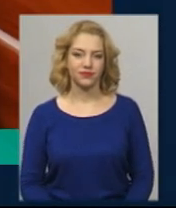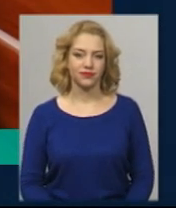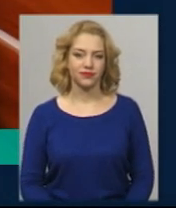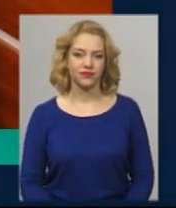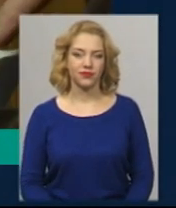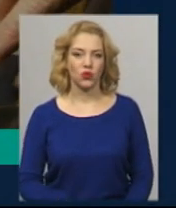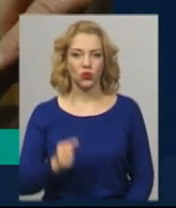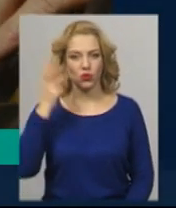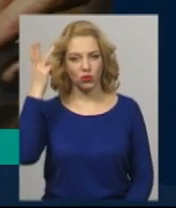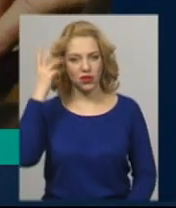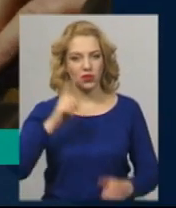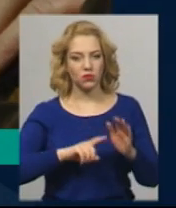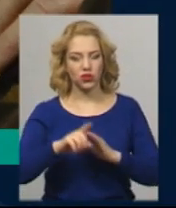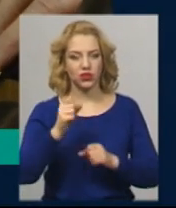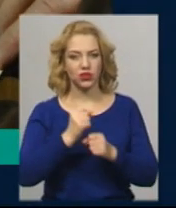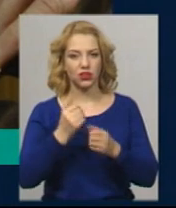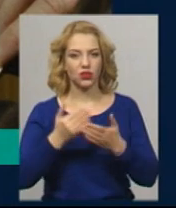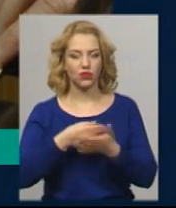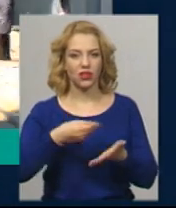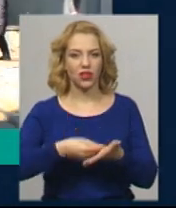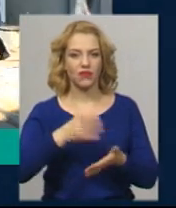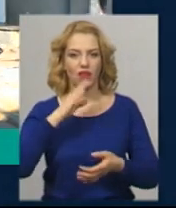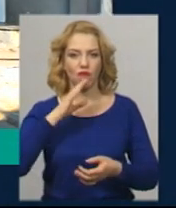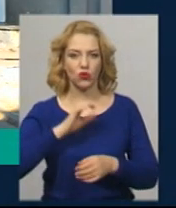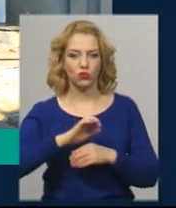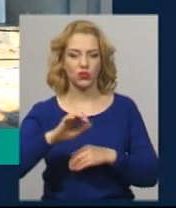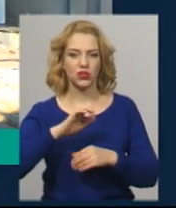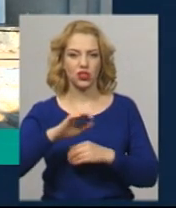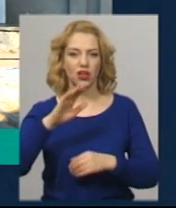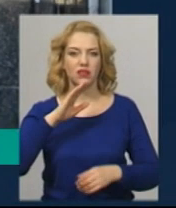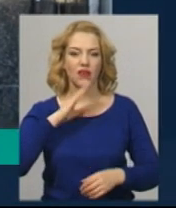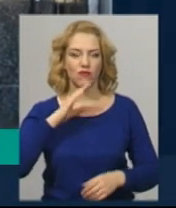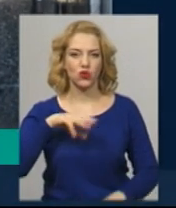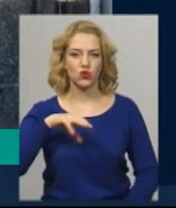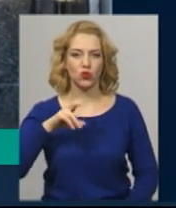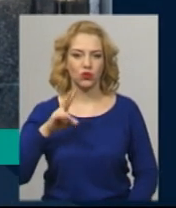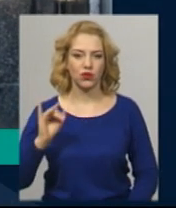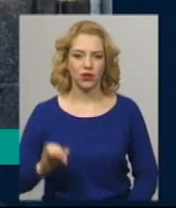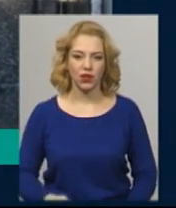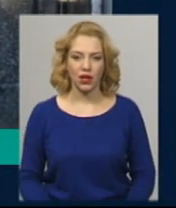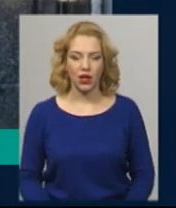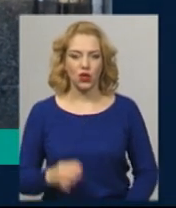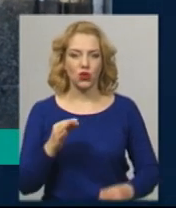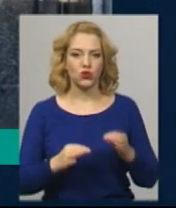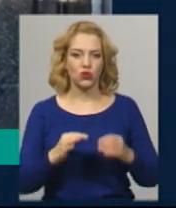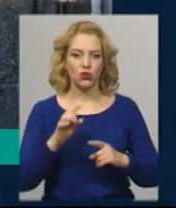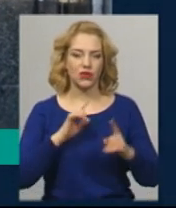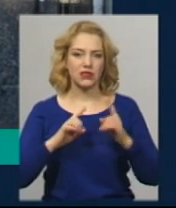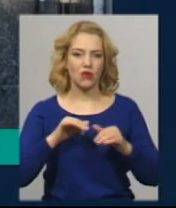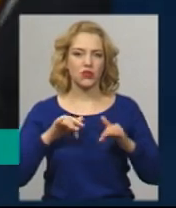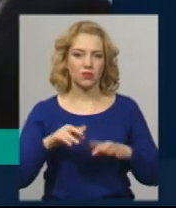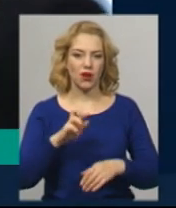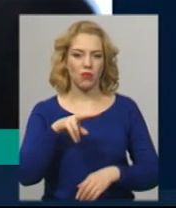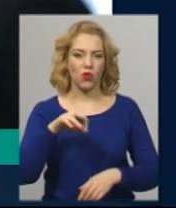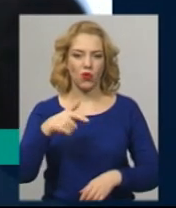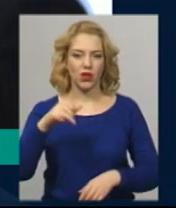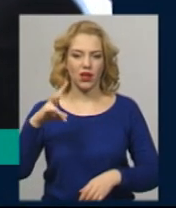У Хмельницькому почали діяти нові тарифи на водопостачання та водовідведення. Судове засідання у справі блогера Житомирщини Артура